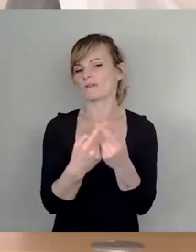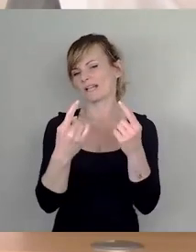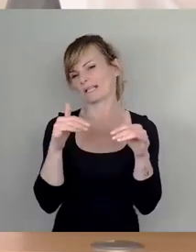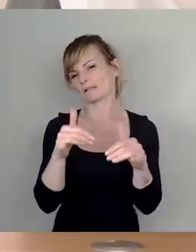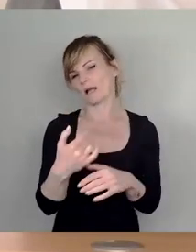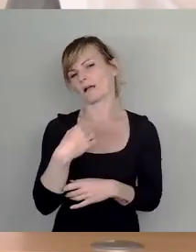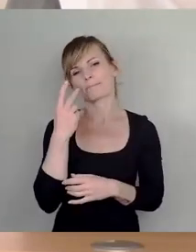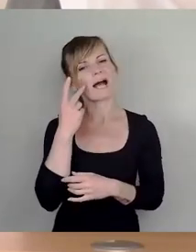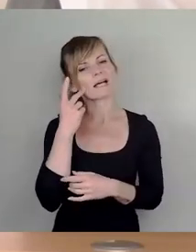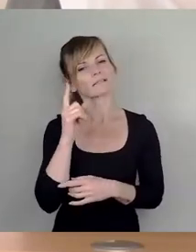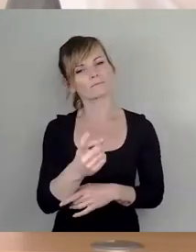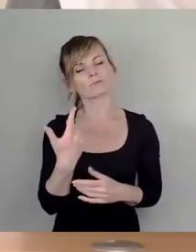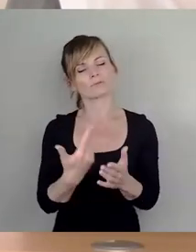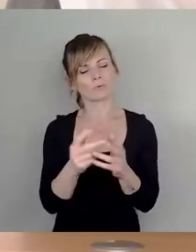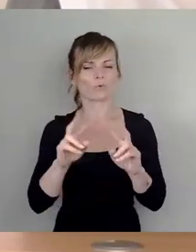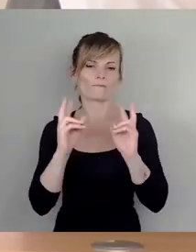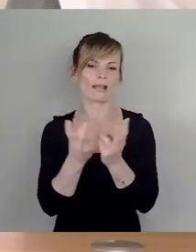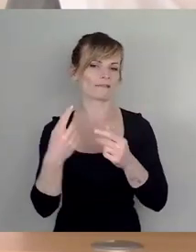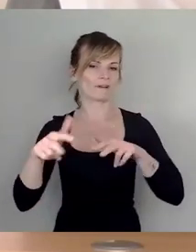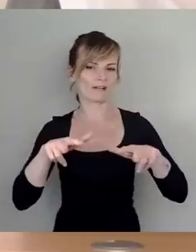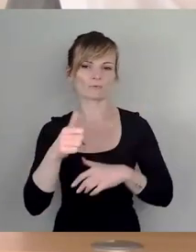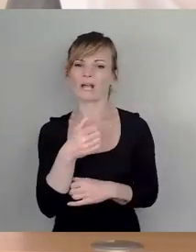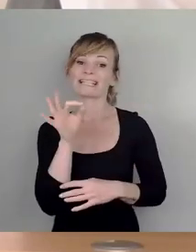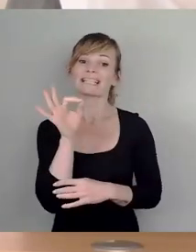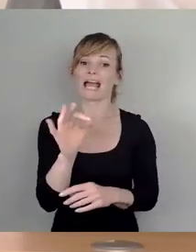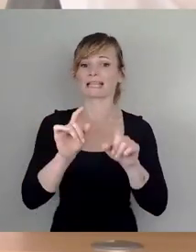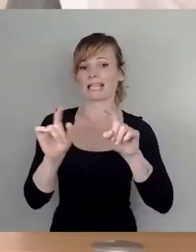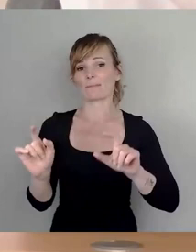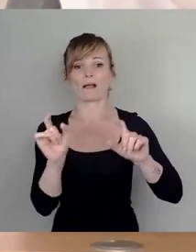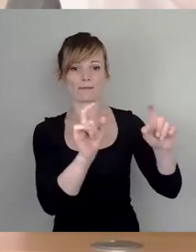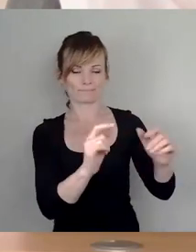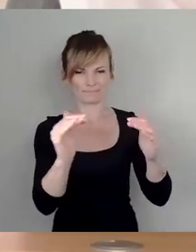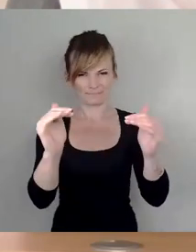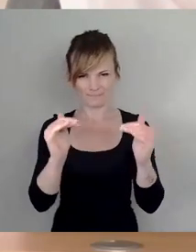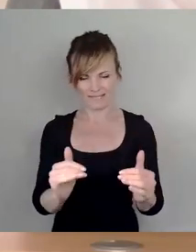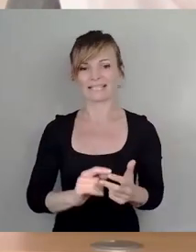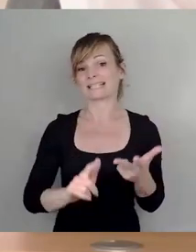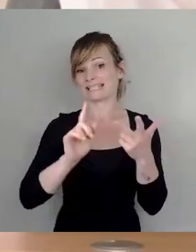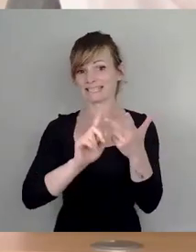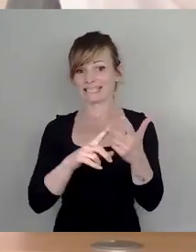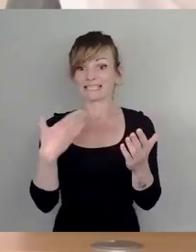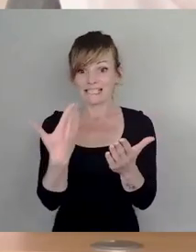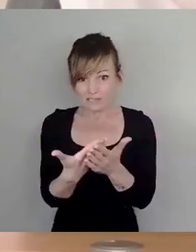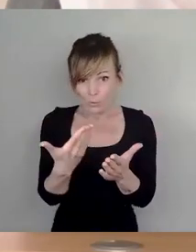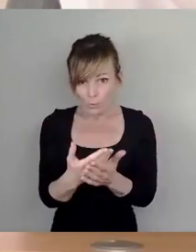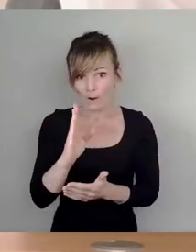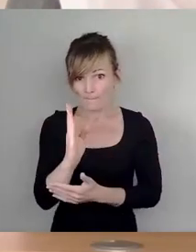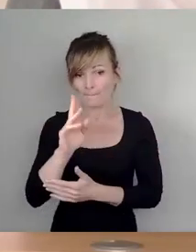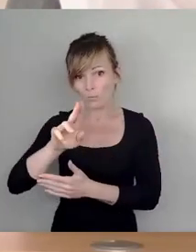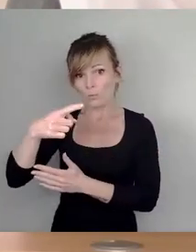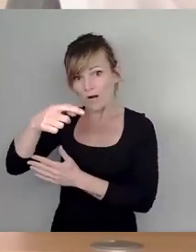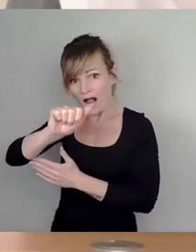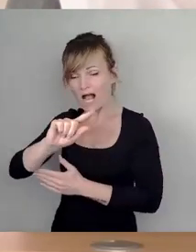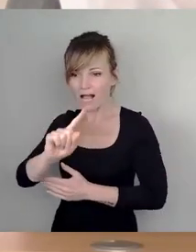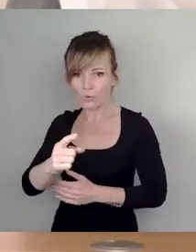ein Kernthema der Umweltverwaltung. Drittens, so muss natürlich auch die Buga ausgerichtet werden. Das ist, glaube ich, auch